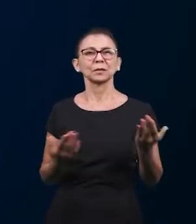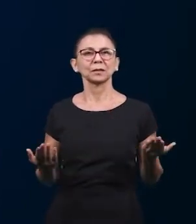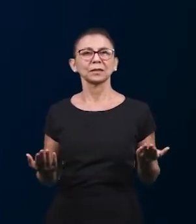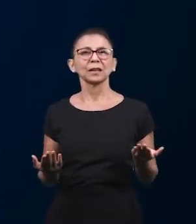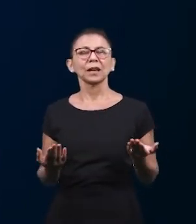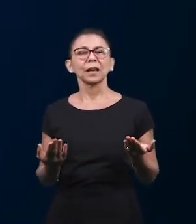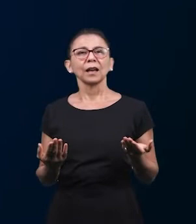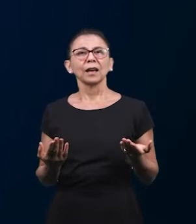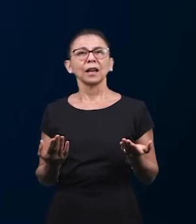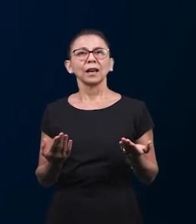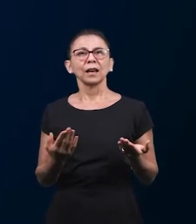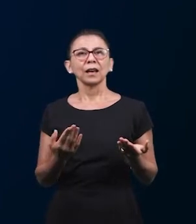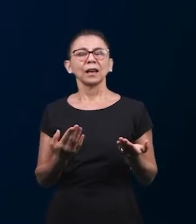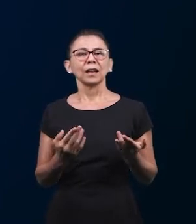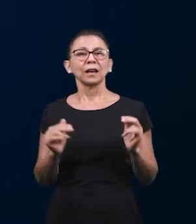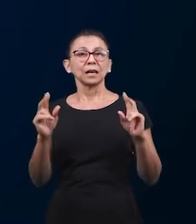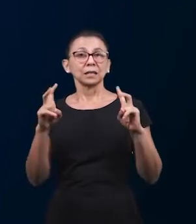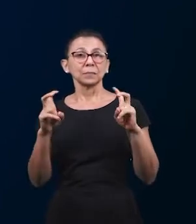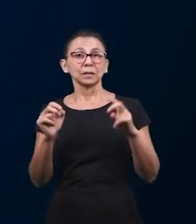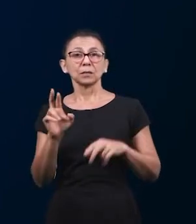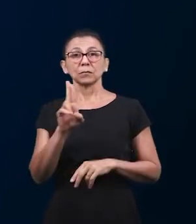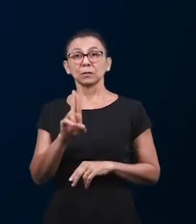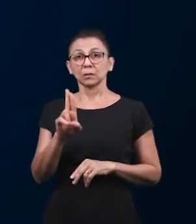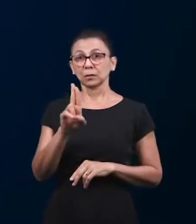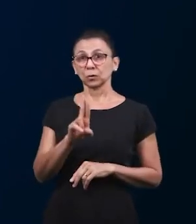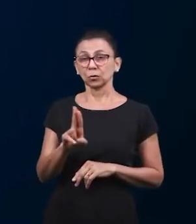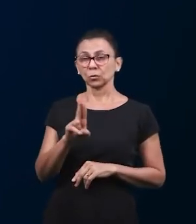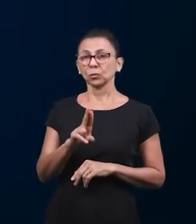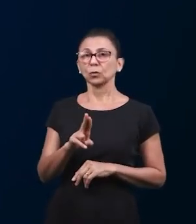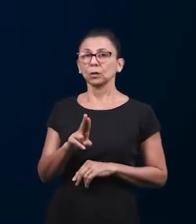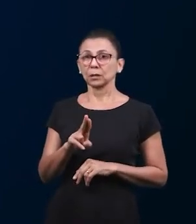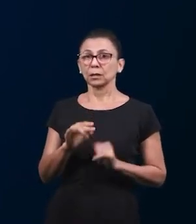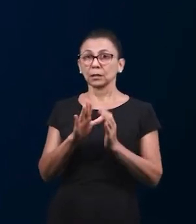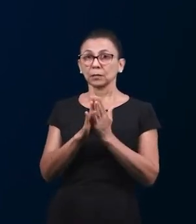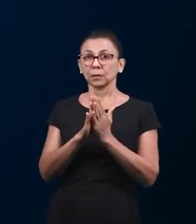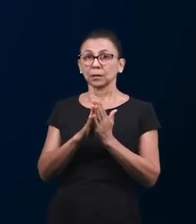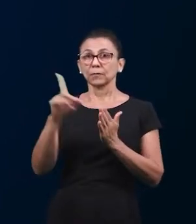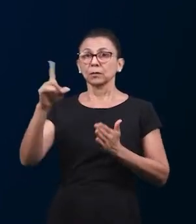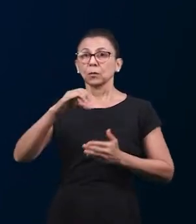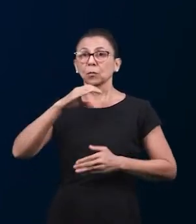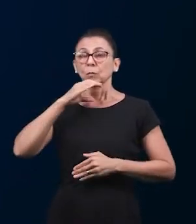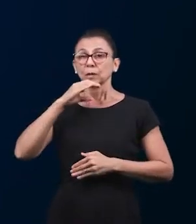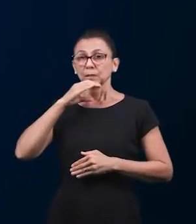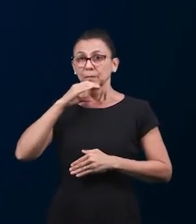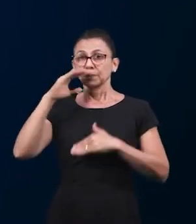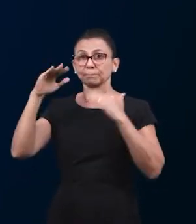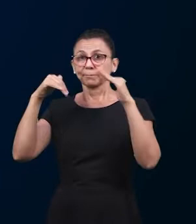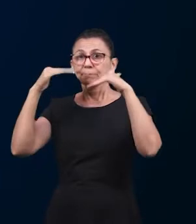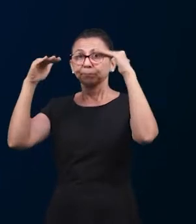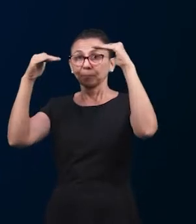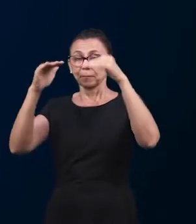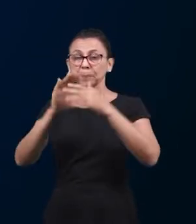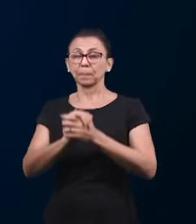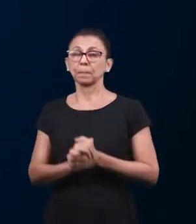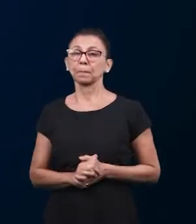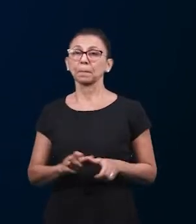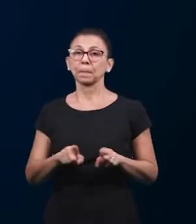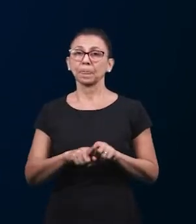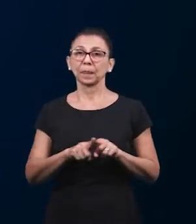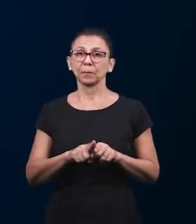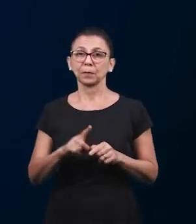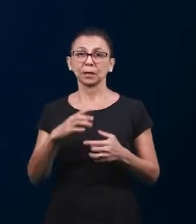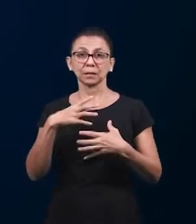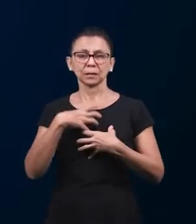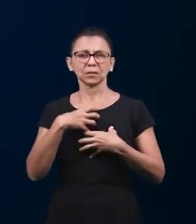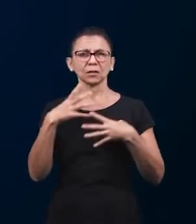говорите о том, что Церковь, она растет по мере того, как она познает Слово Божие. И мы также приветствуем вас, миром